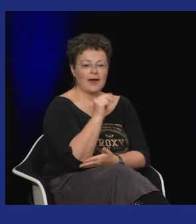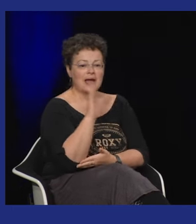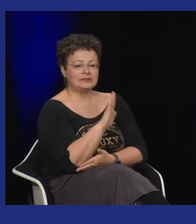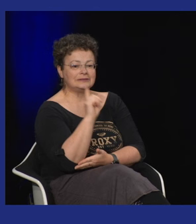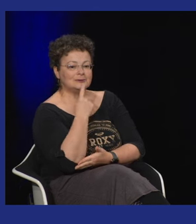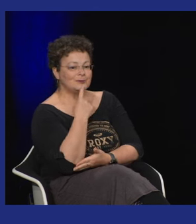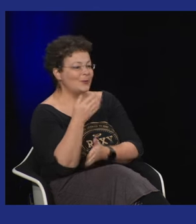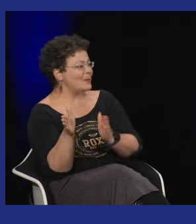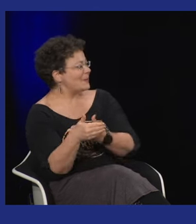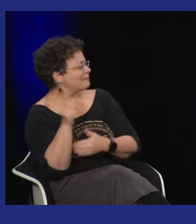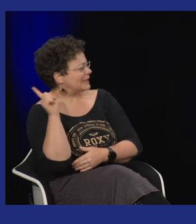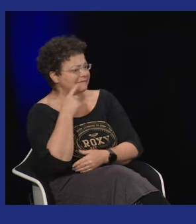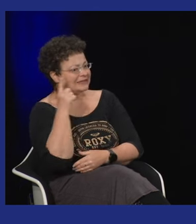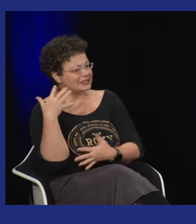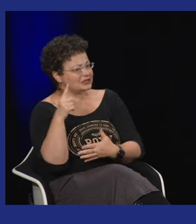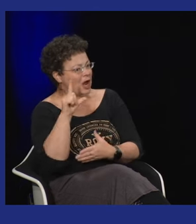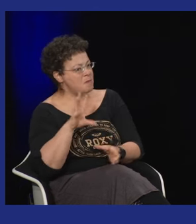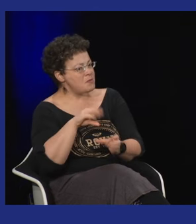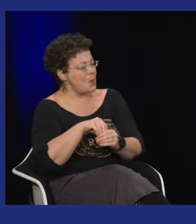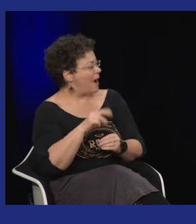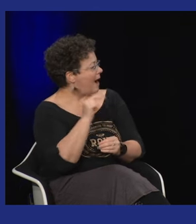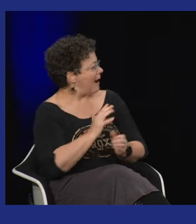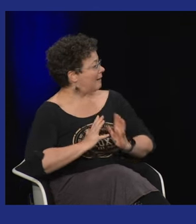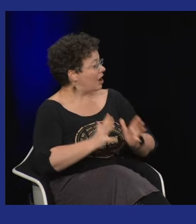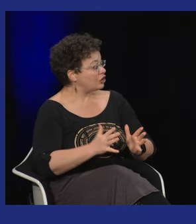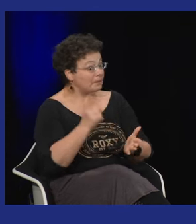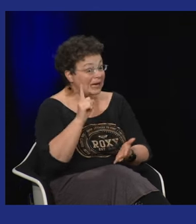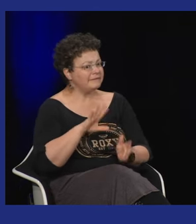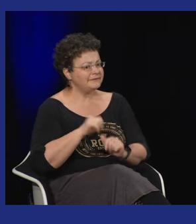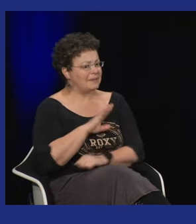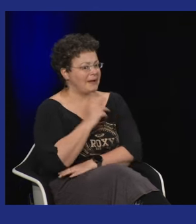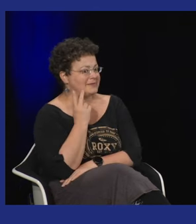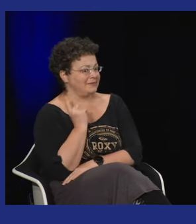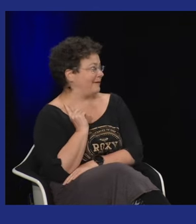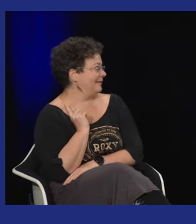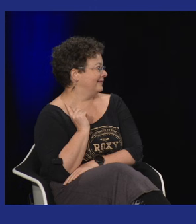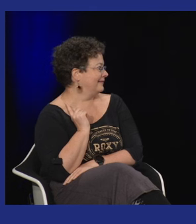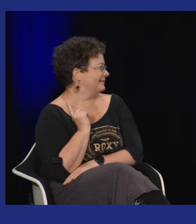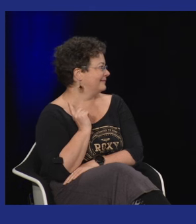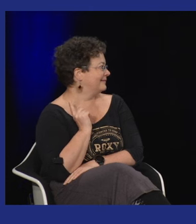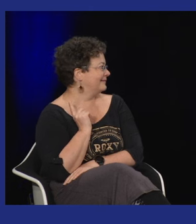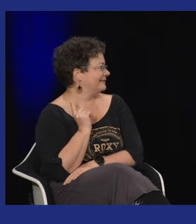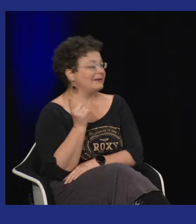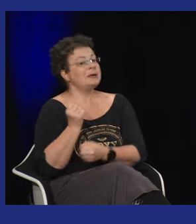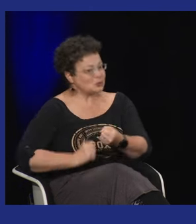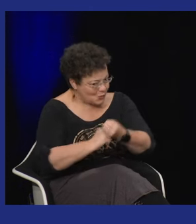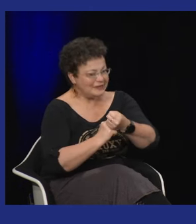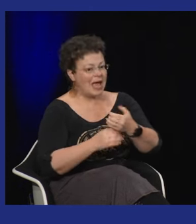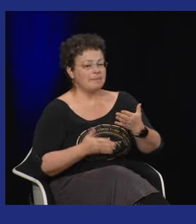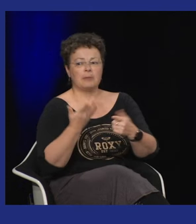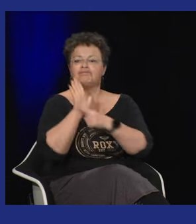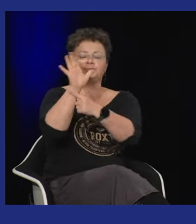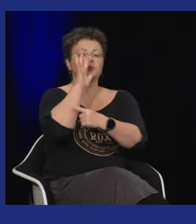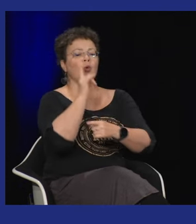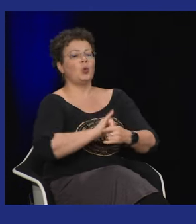Olivier tout à l'heure sur la question de l'art sourd et l'art des sourds, là, il y a quand même un peu d'engagement militant quand même dans ce tableau de